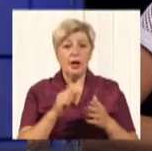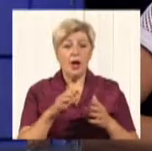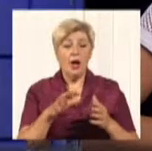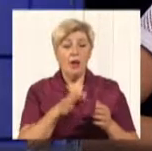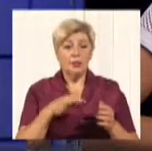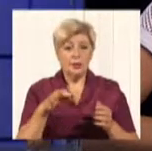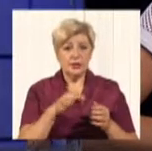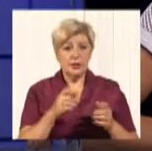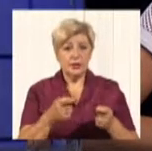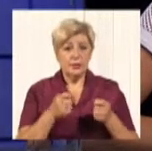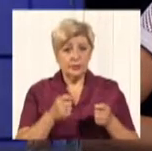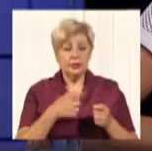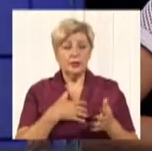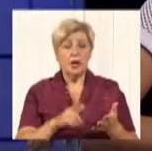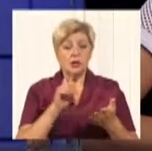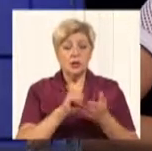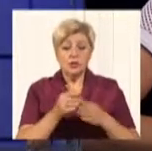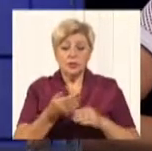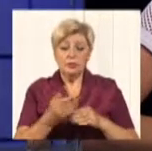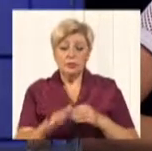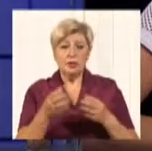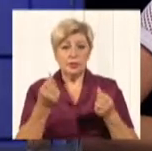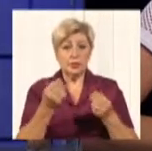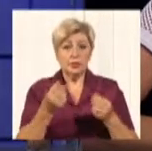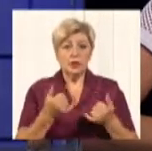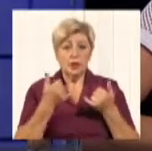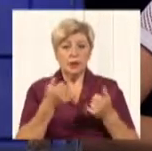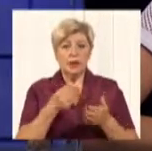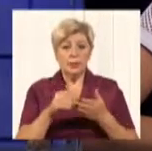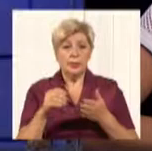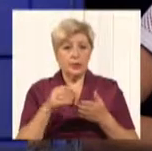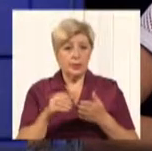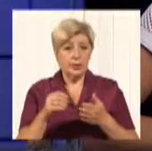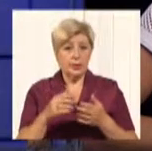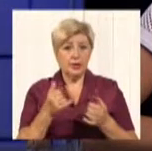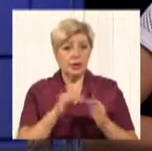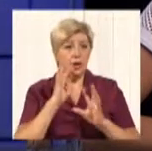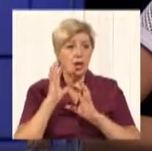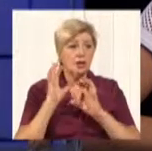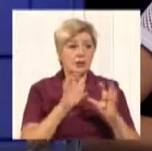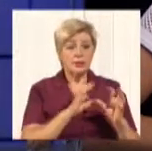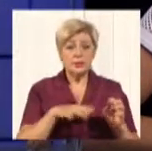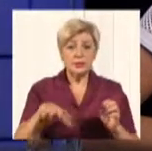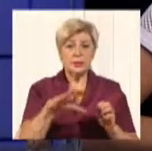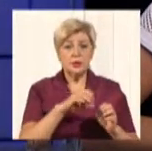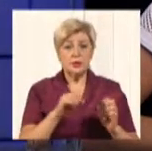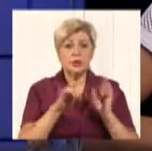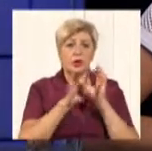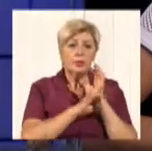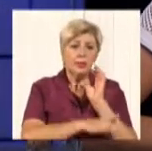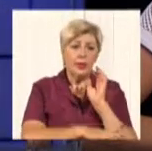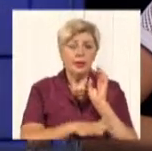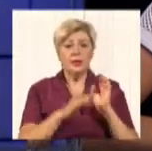Вони мають передбачити кошти на придбання цих декодерів і вони мають забезпечити соціально вразливі категорії